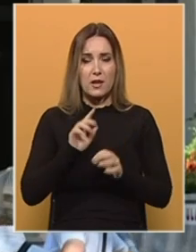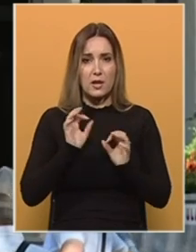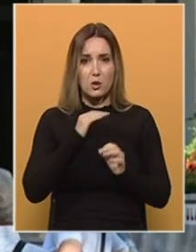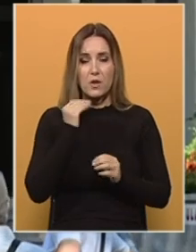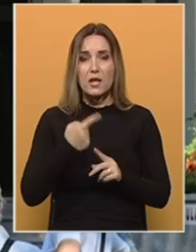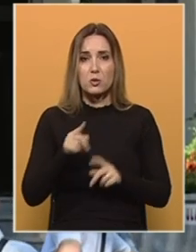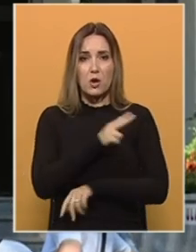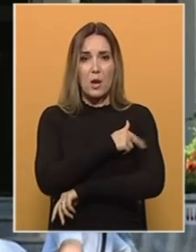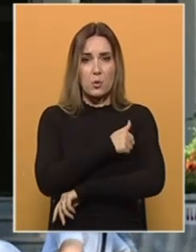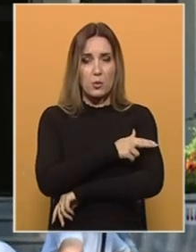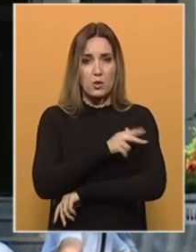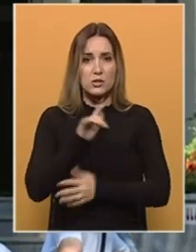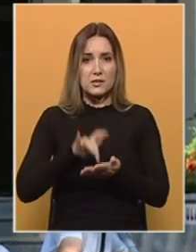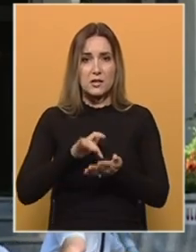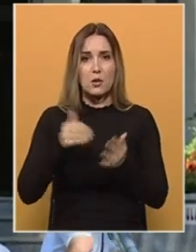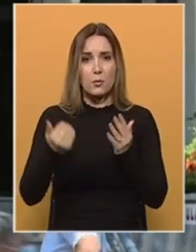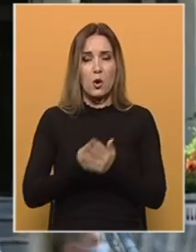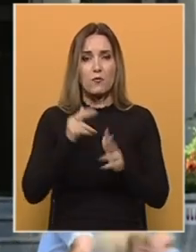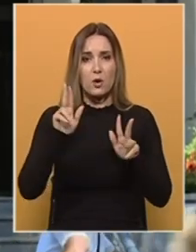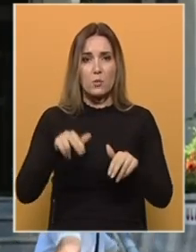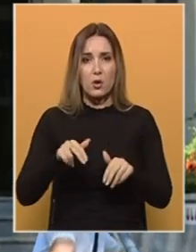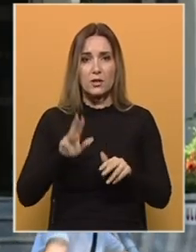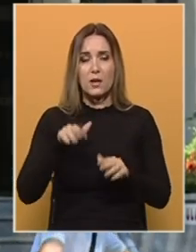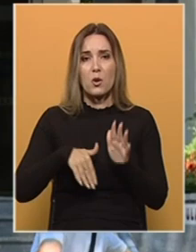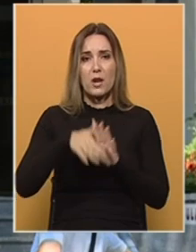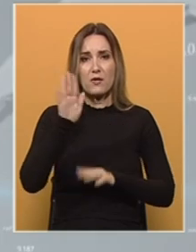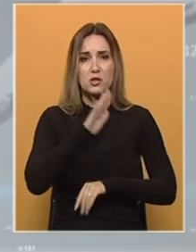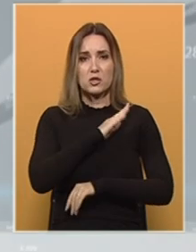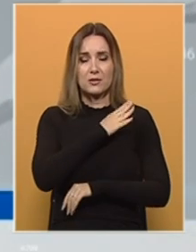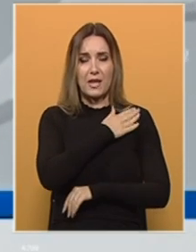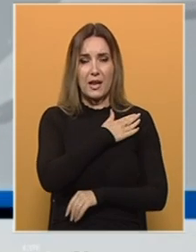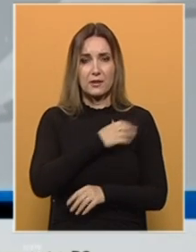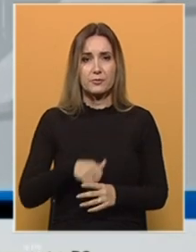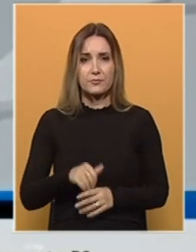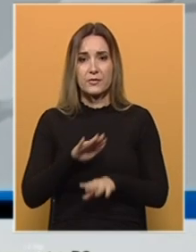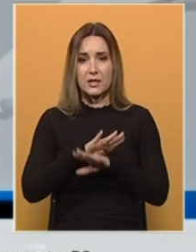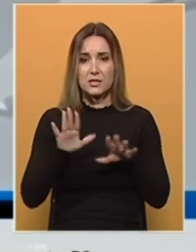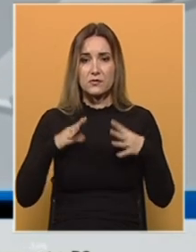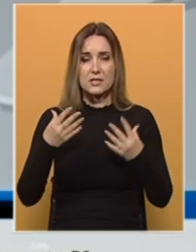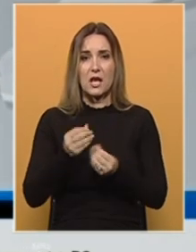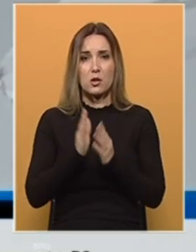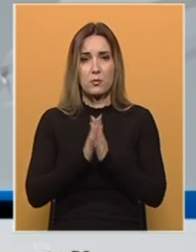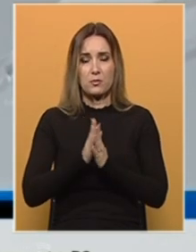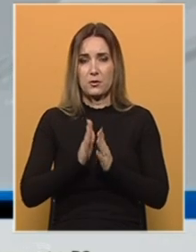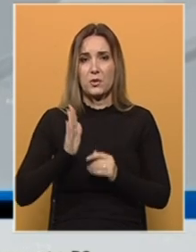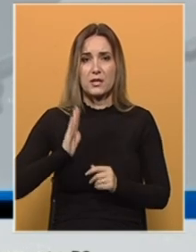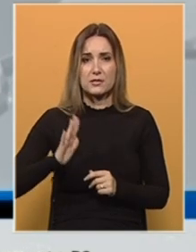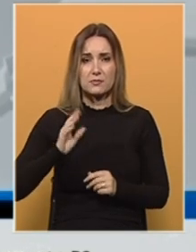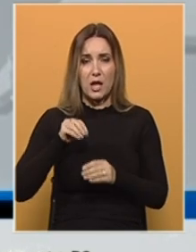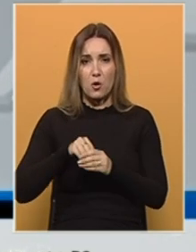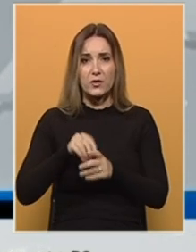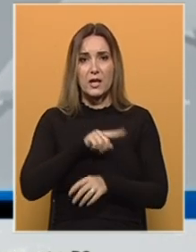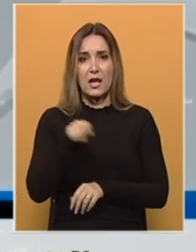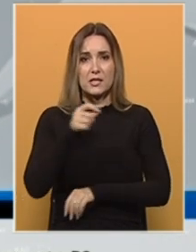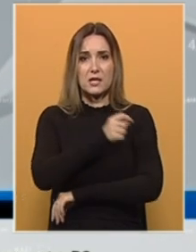Zato bi bolnice i klinički centri ponovo mogli da podnesu najveći teret. Svi zajedno apelujemo na stanovnjike da se